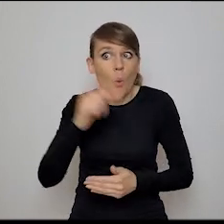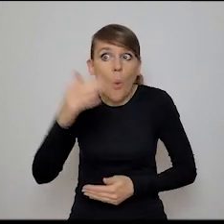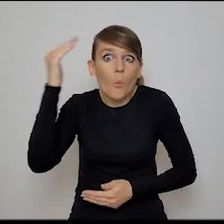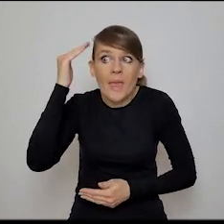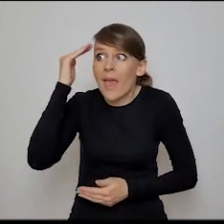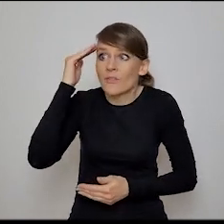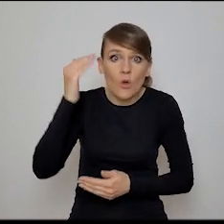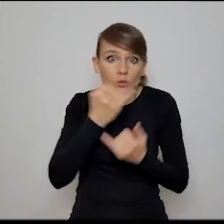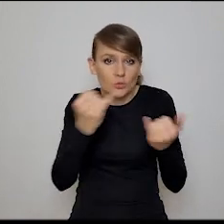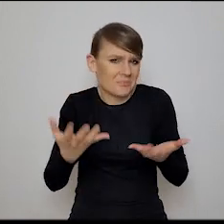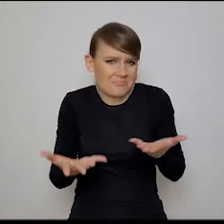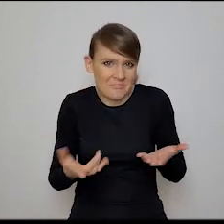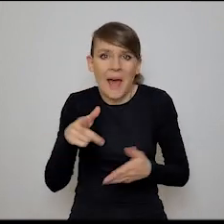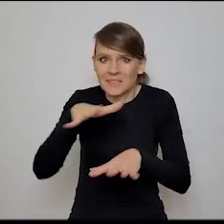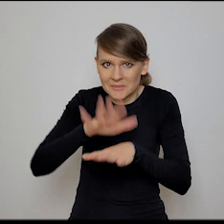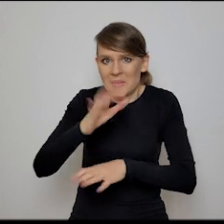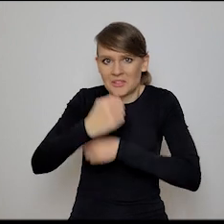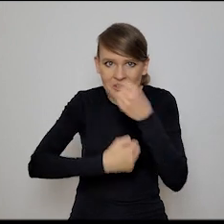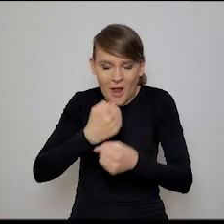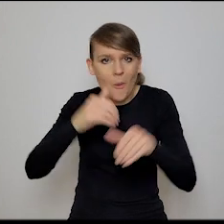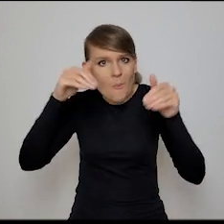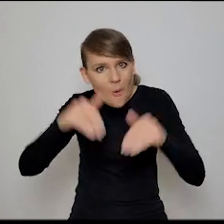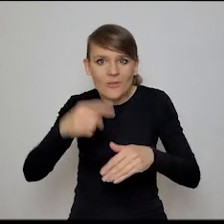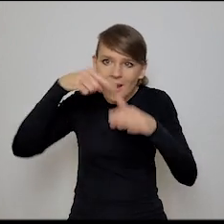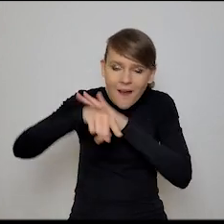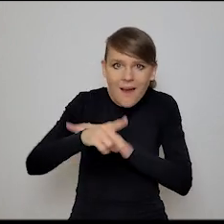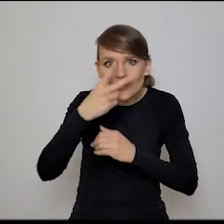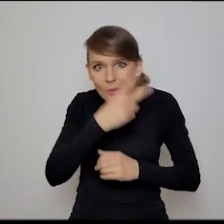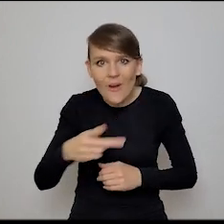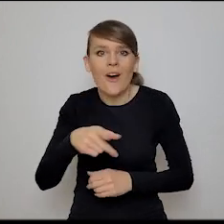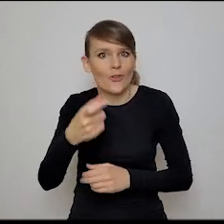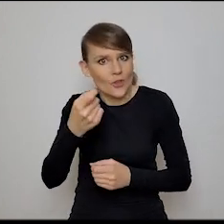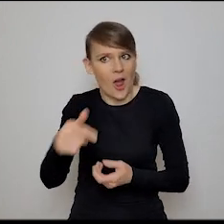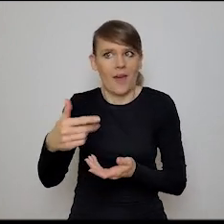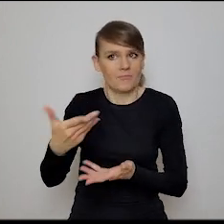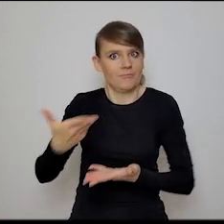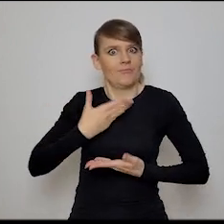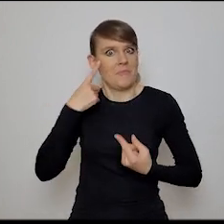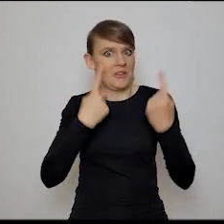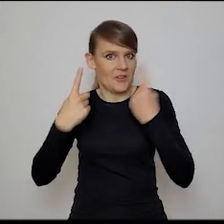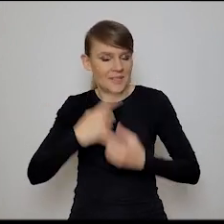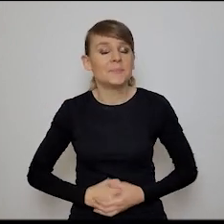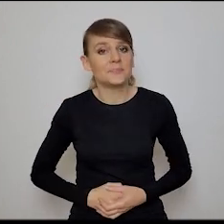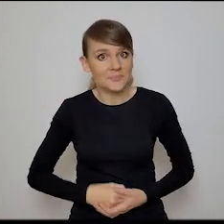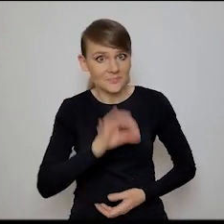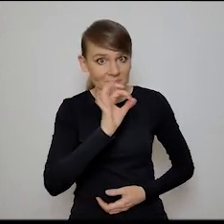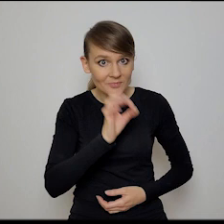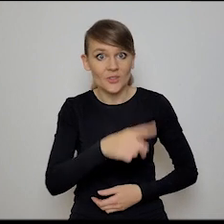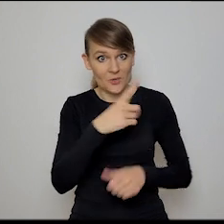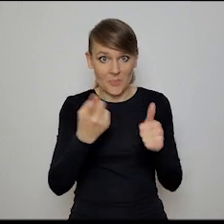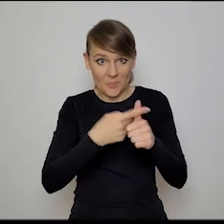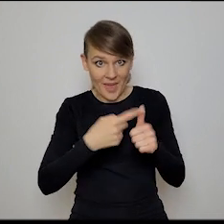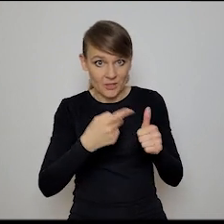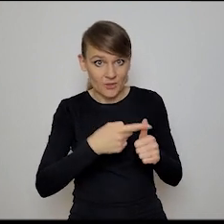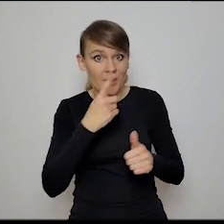system będzie działał i trochę się dzięki temu też zajrzy w jego trzewia i pewnie to daje trochę do myślenia. Czyli tak narzędziowo, pierwsza droga to jest narzędziowa,